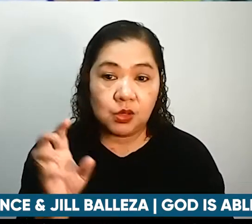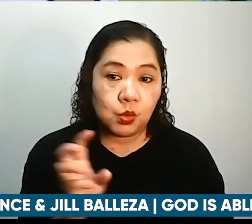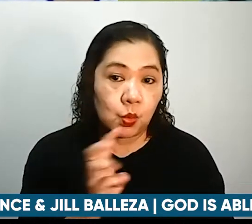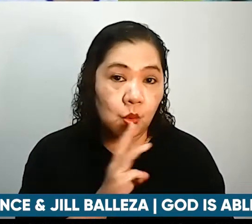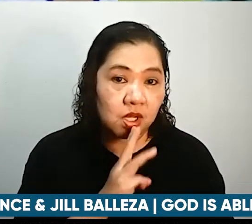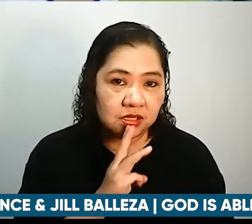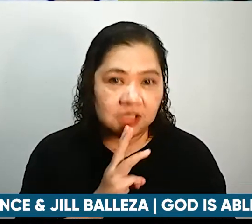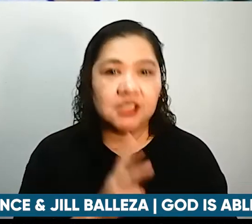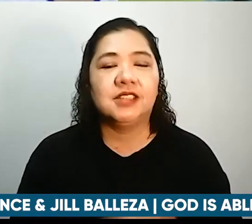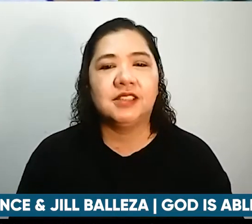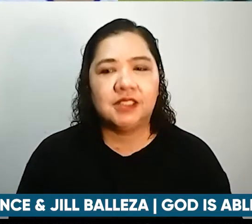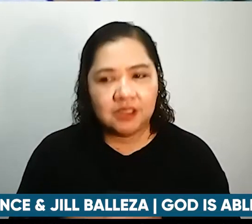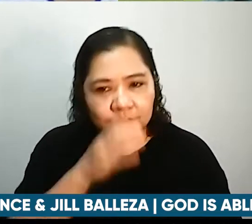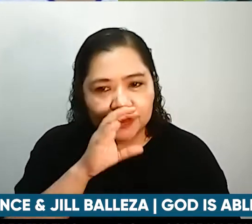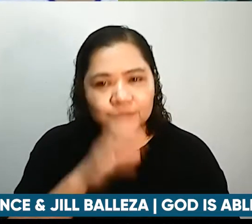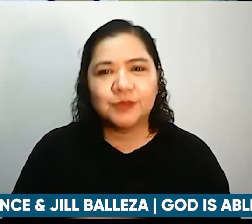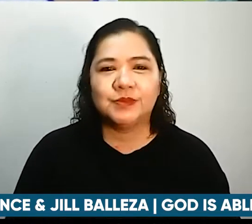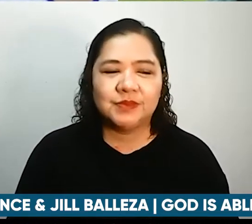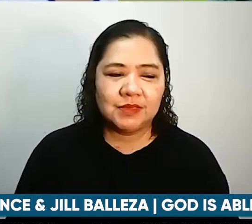tapos turmeric,